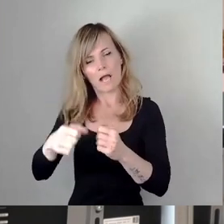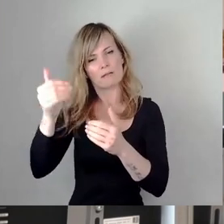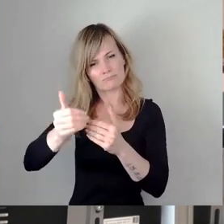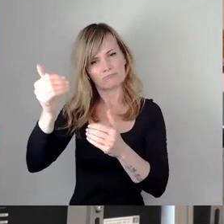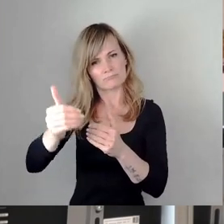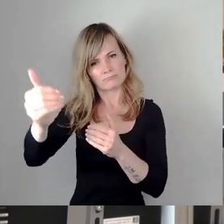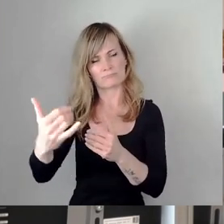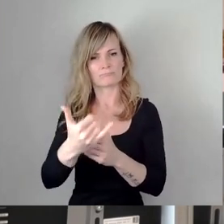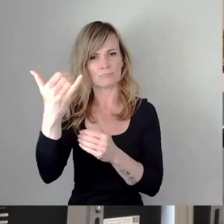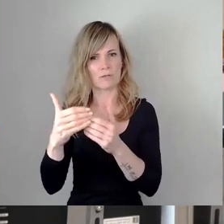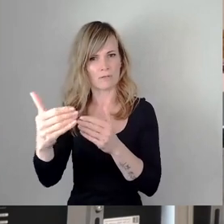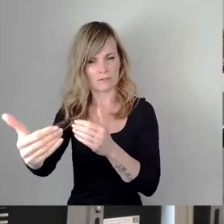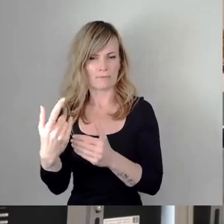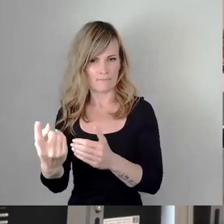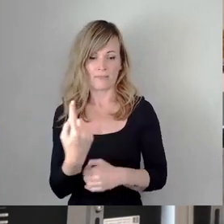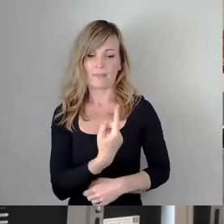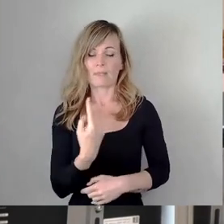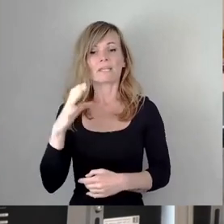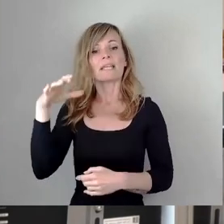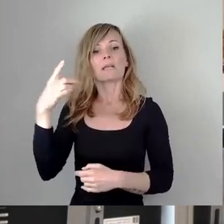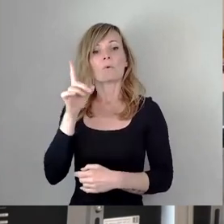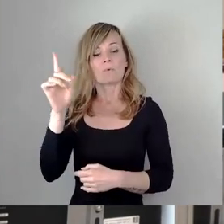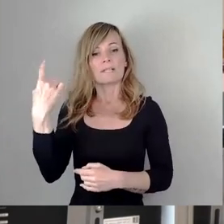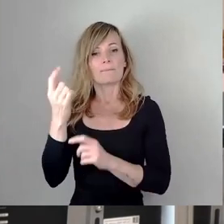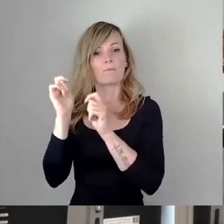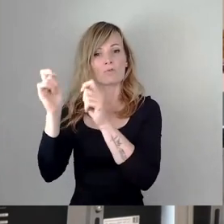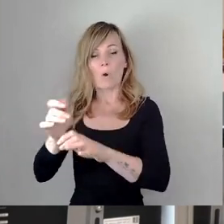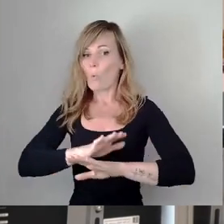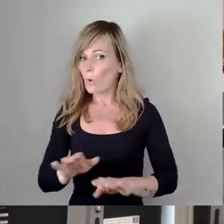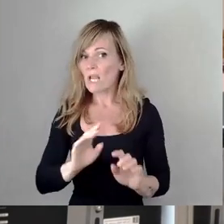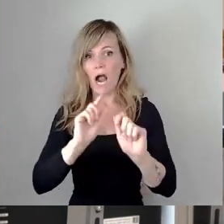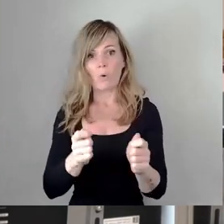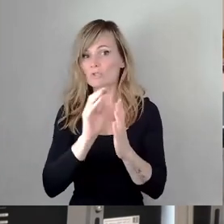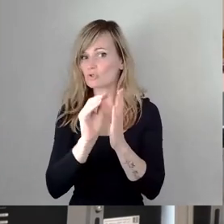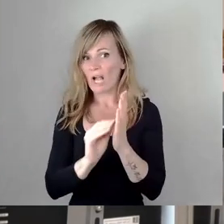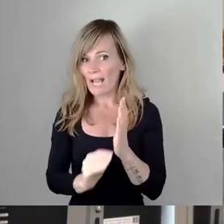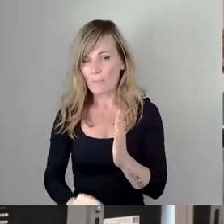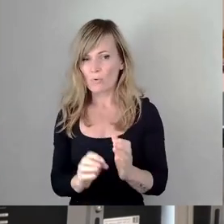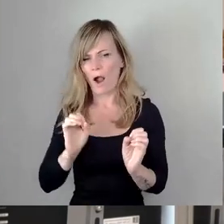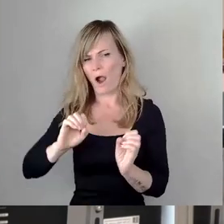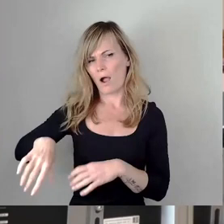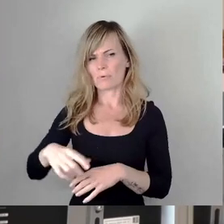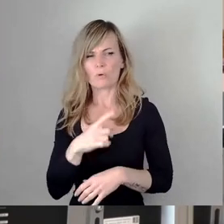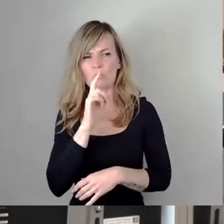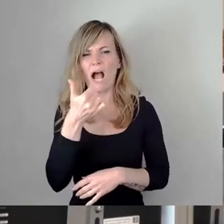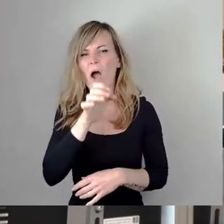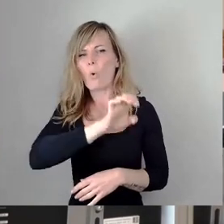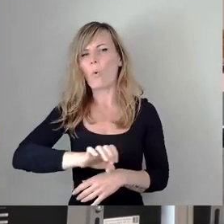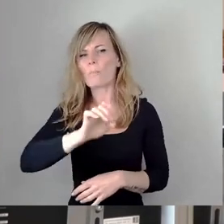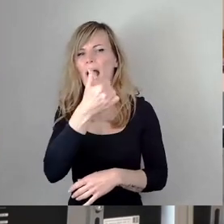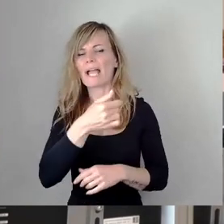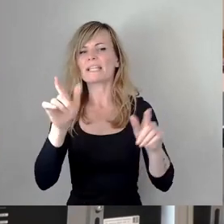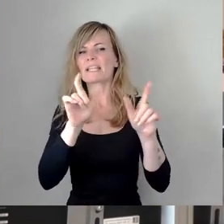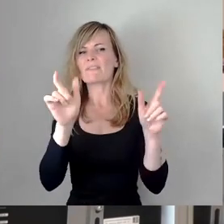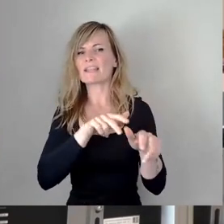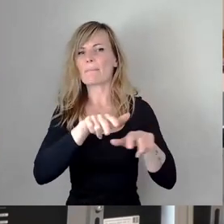vorgeschlagen, jetzt ganz von einer Ausschreibung absehen, braucht es nur irgendeinen Eventmanager irgendwo in Europa, der zufällig noch einen guten Anwalt an der Hand